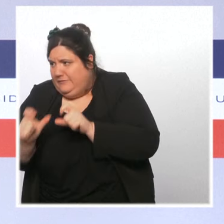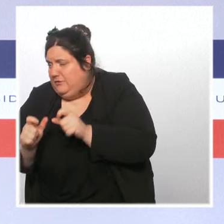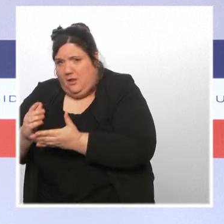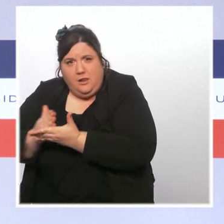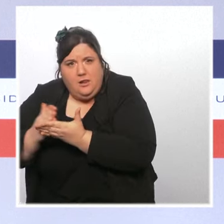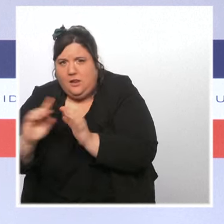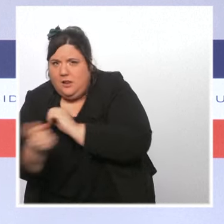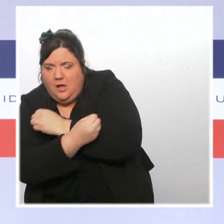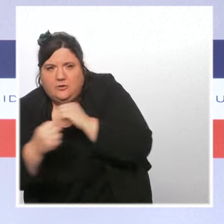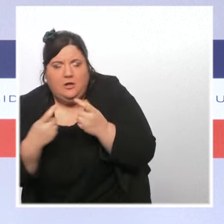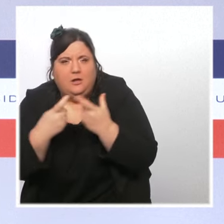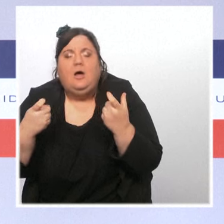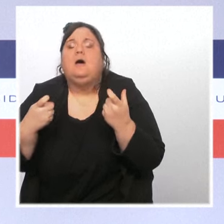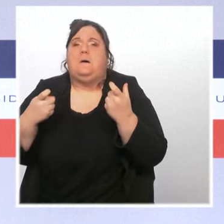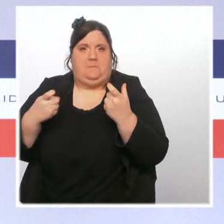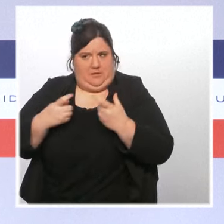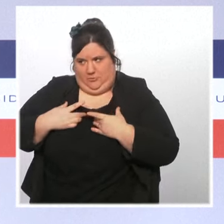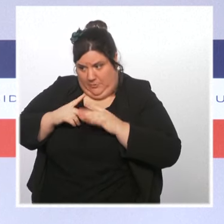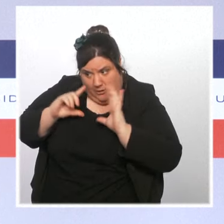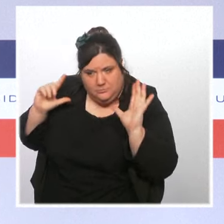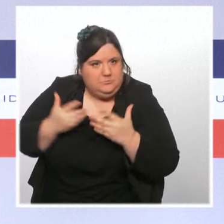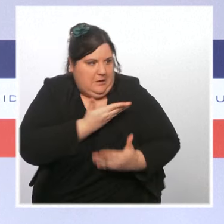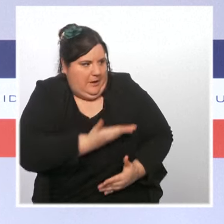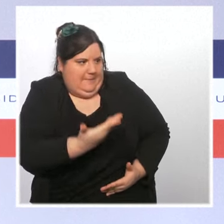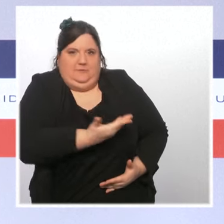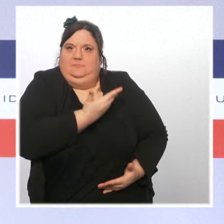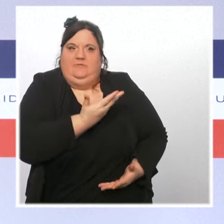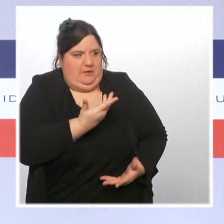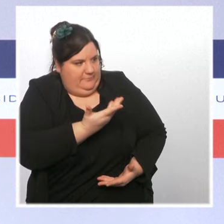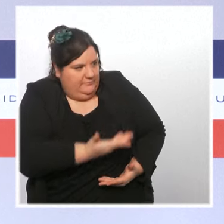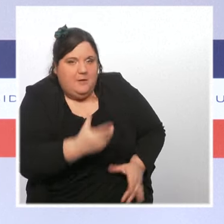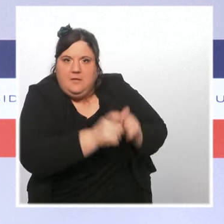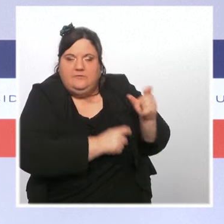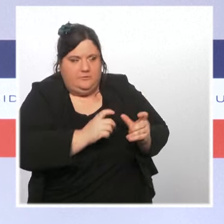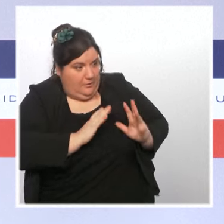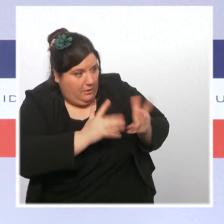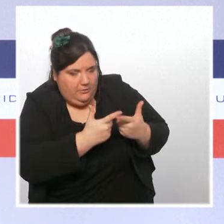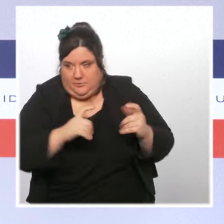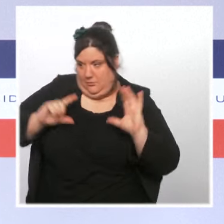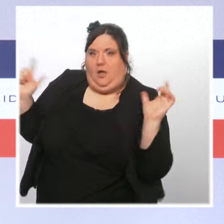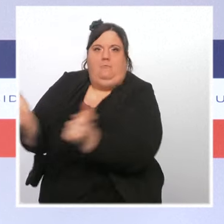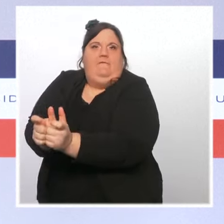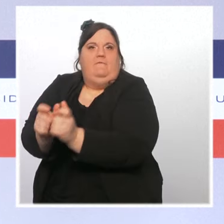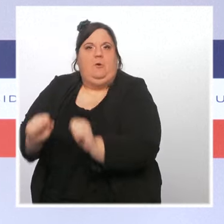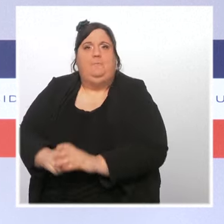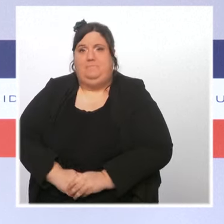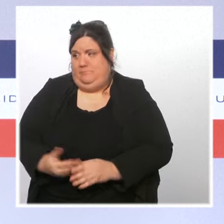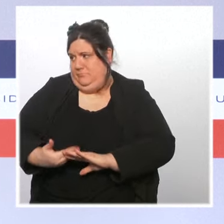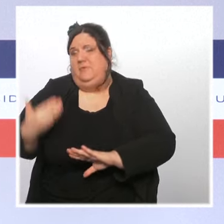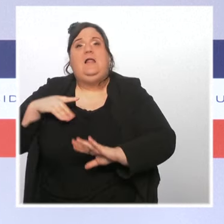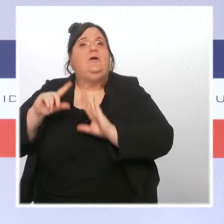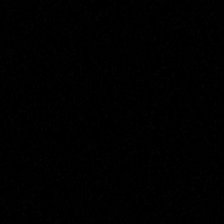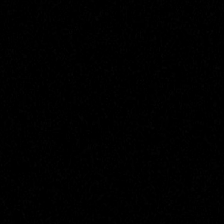éviter des drames. Ce passage à l'acte a été évité le week-end dernier. 45 attentats ont été déjoués depuis